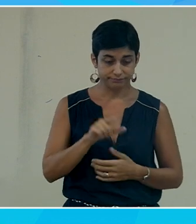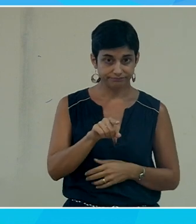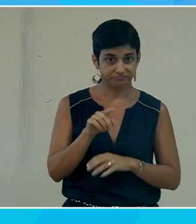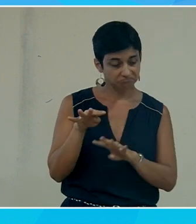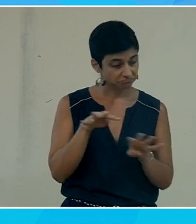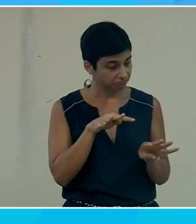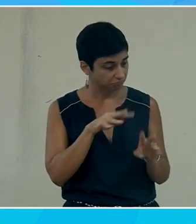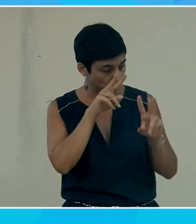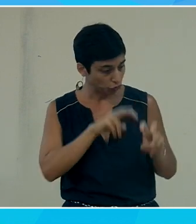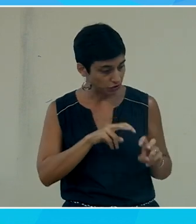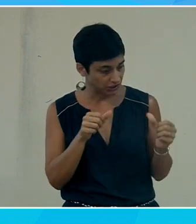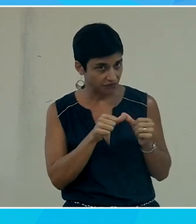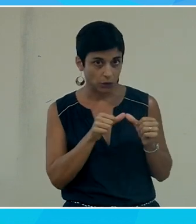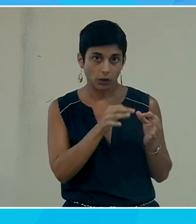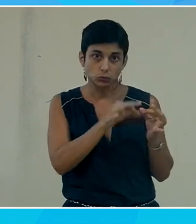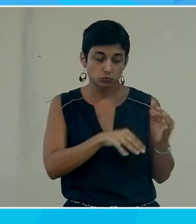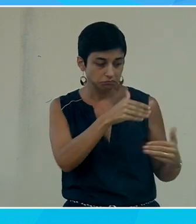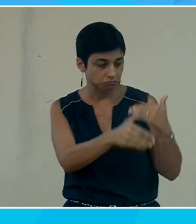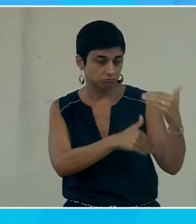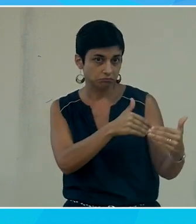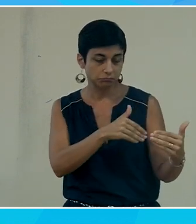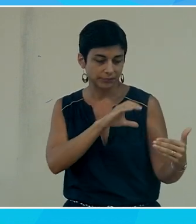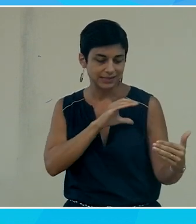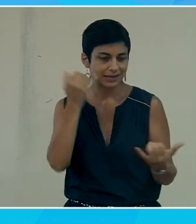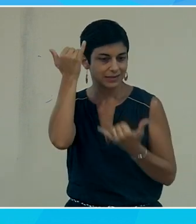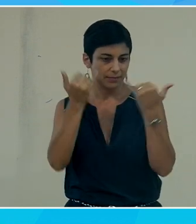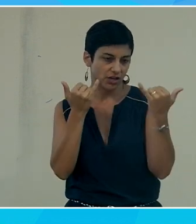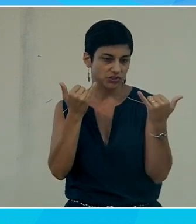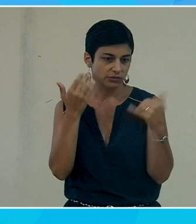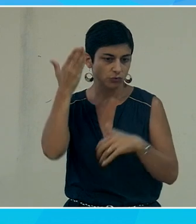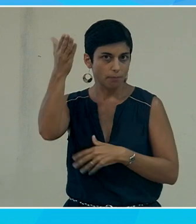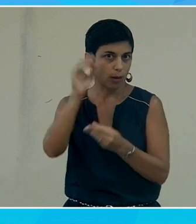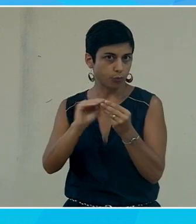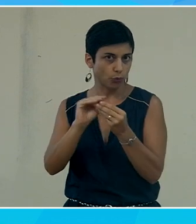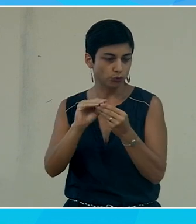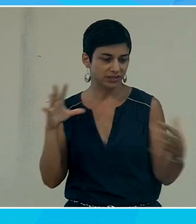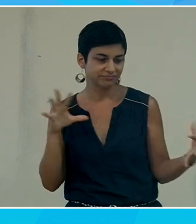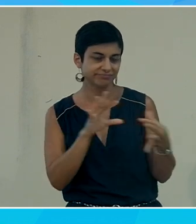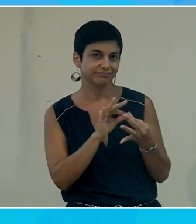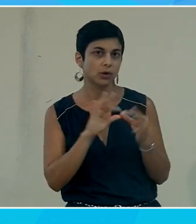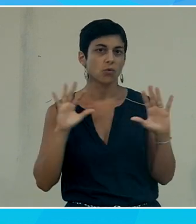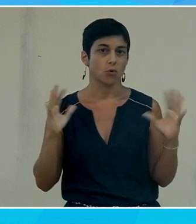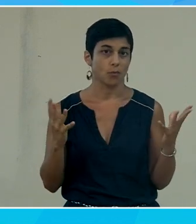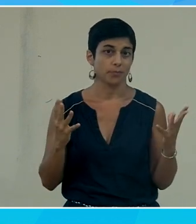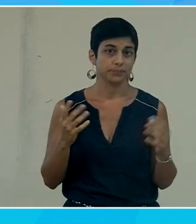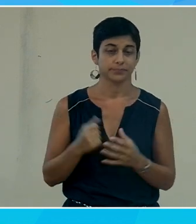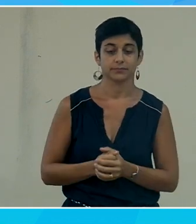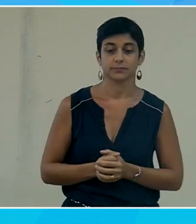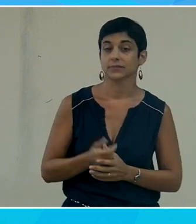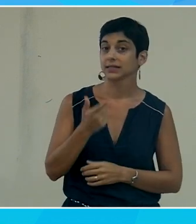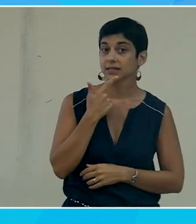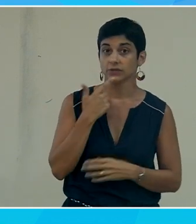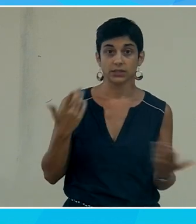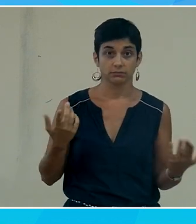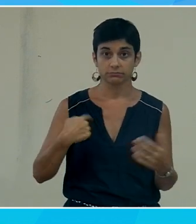et essayent d'imaginer ce qu'on devrait développer dans les produits demain et en définitive on fait avec la